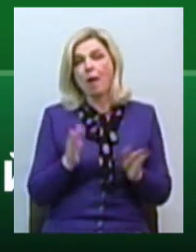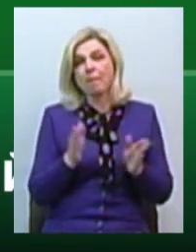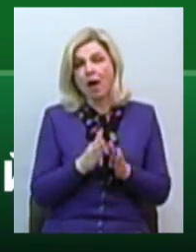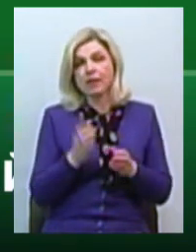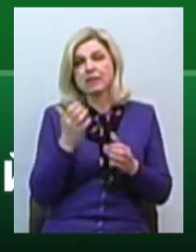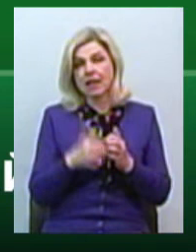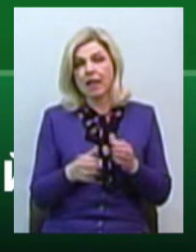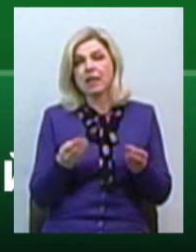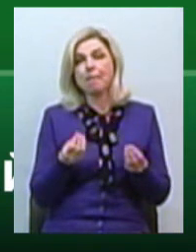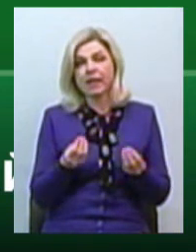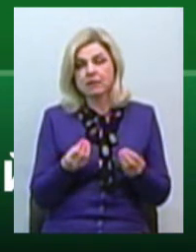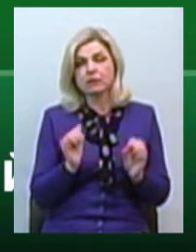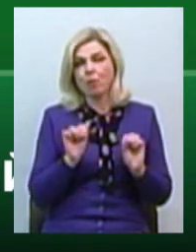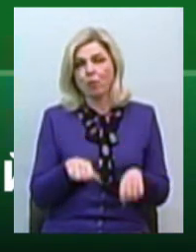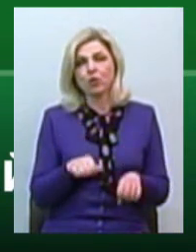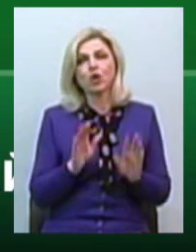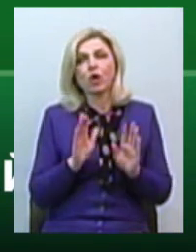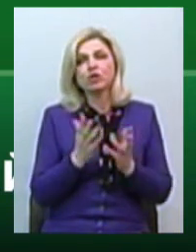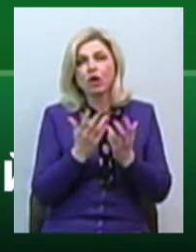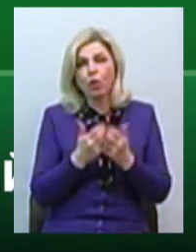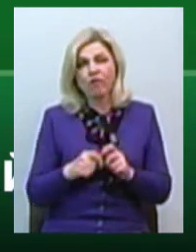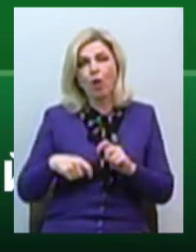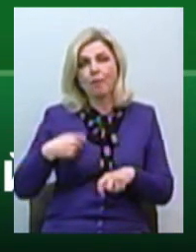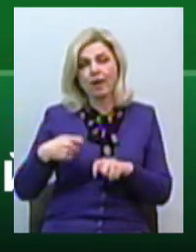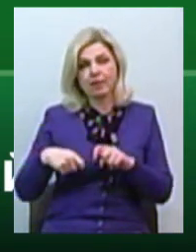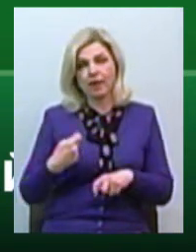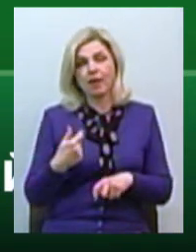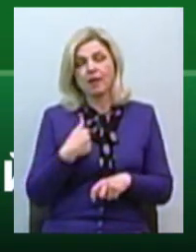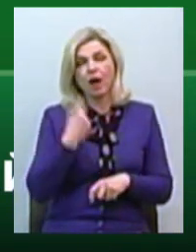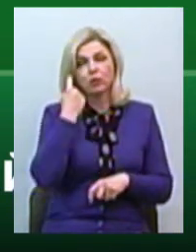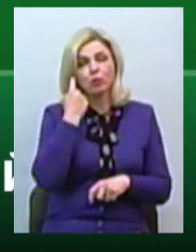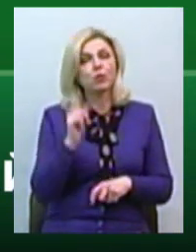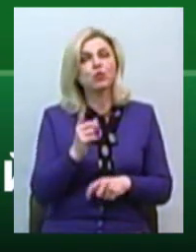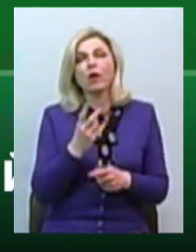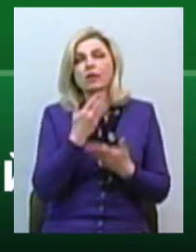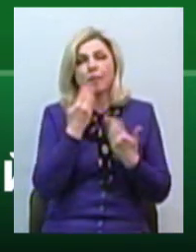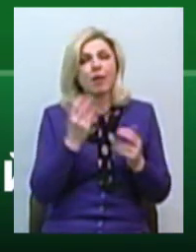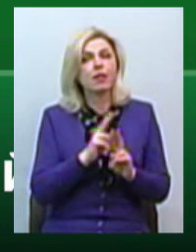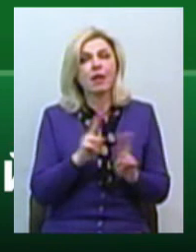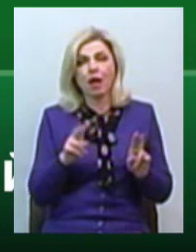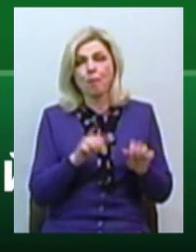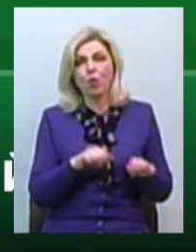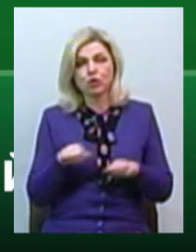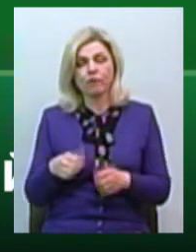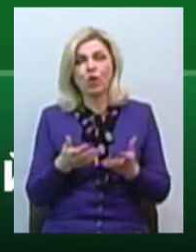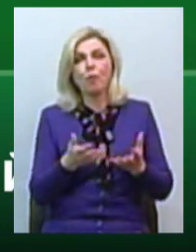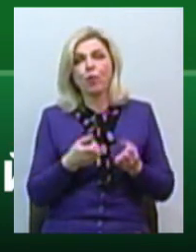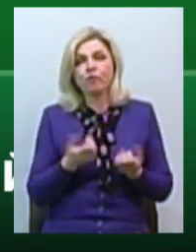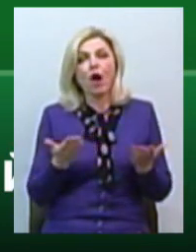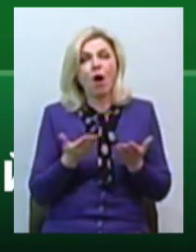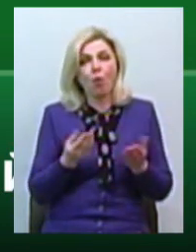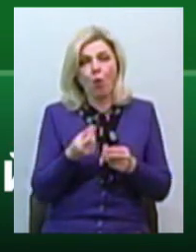бізнес може рахувати збитки, та я вважаю, що немає ніяких можливостей отримати будь-яку